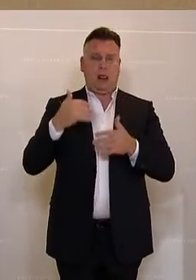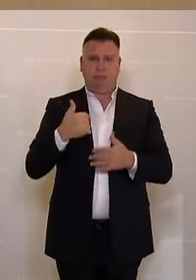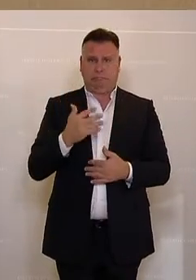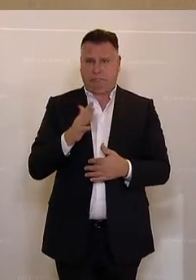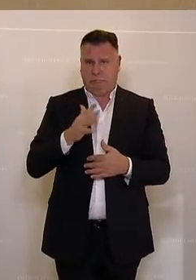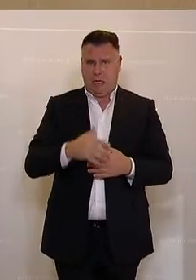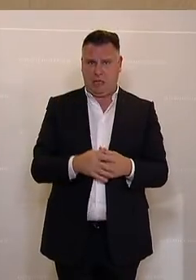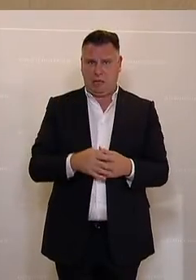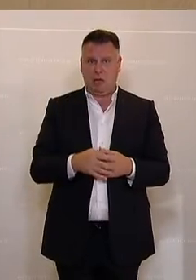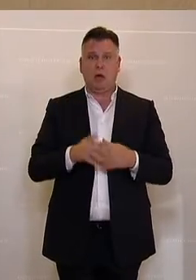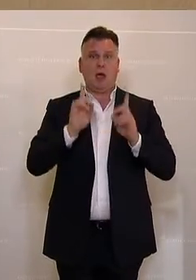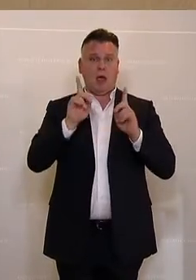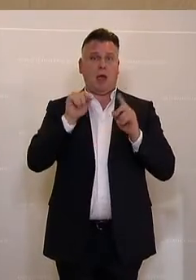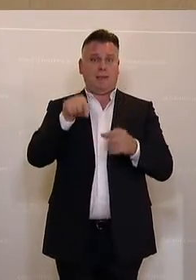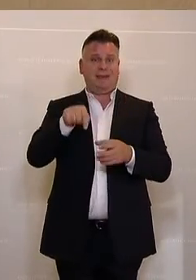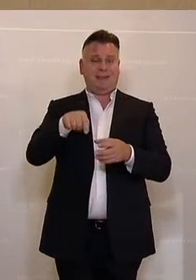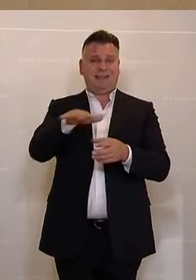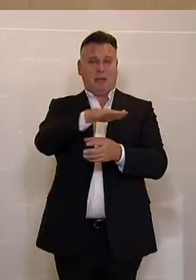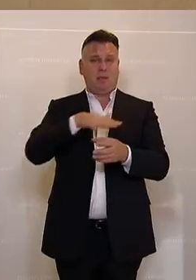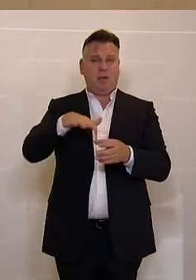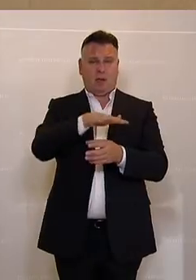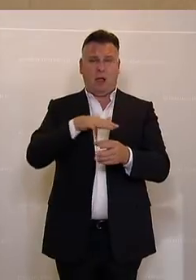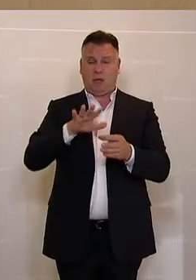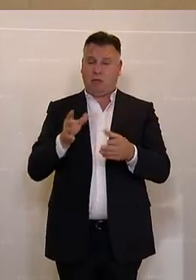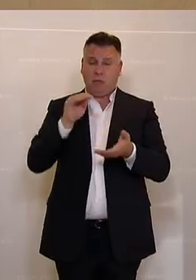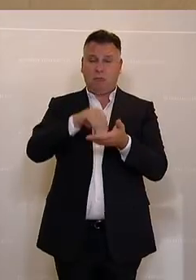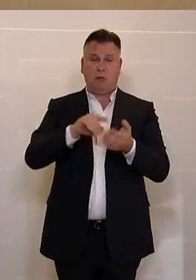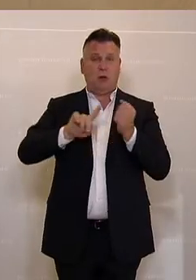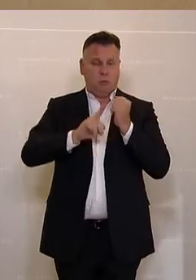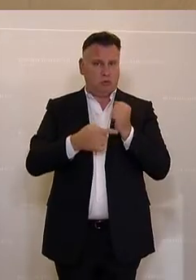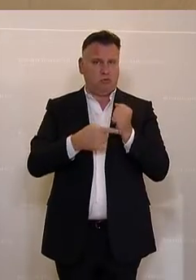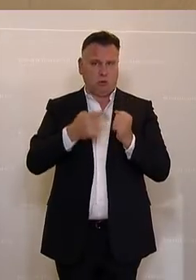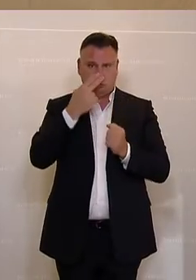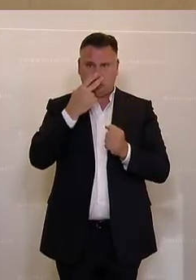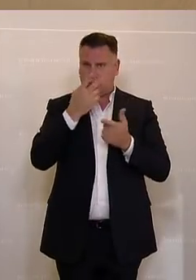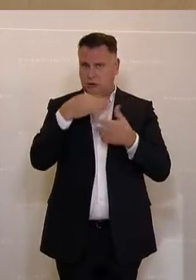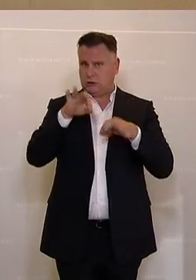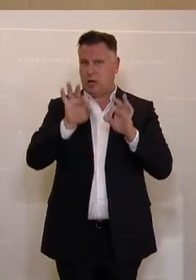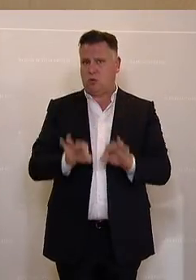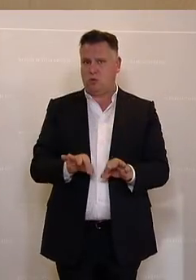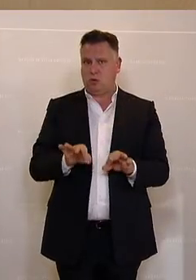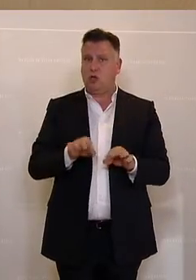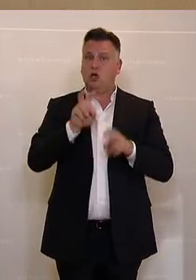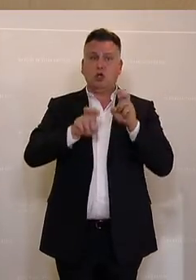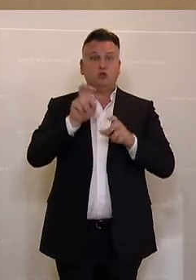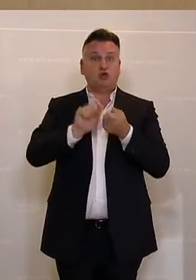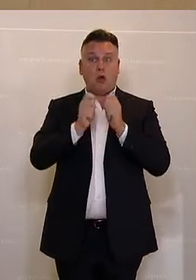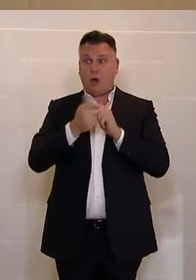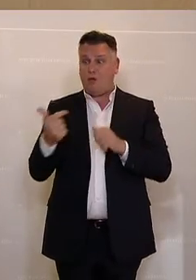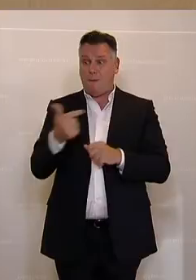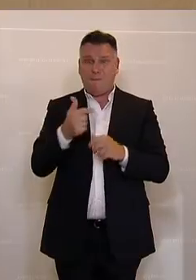was gerade in diesen Bereichen im Budget gelungen ist, ist wirklich großartig und ist gemeinsam mit der Steuerreform wirklich ein